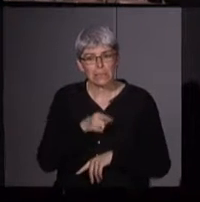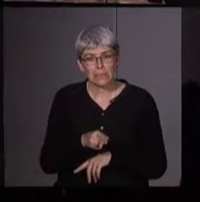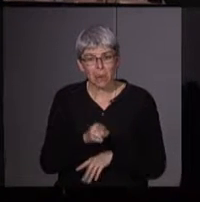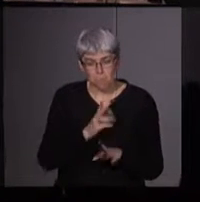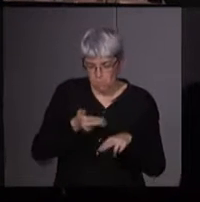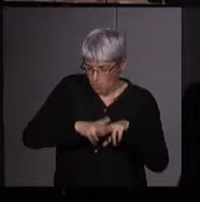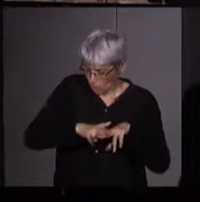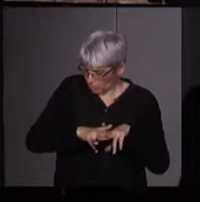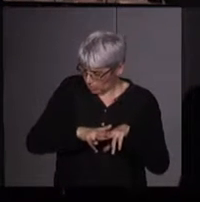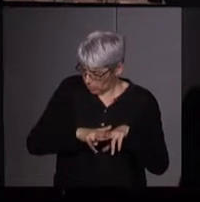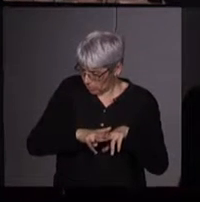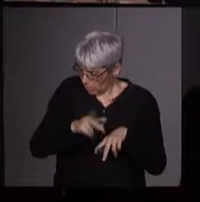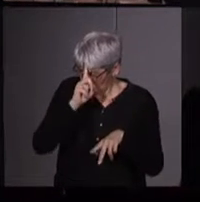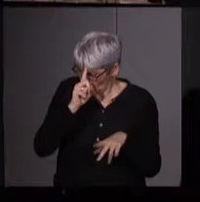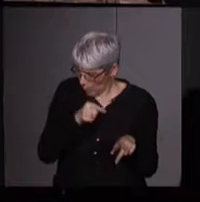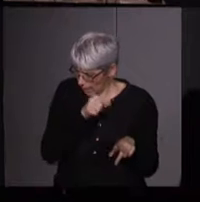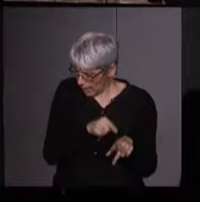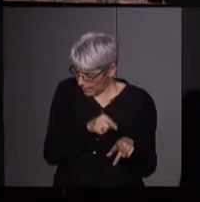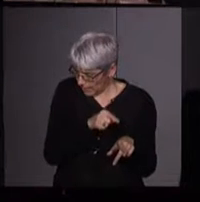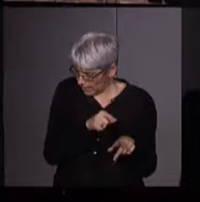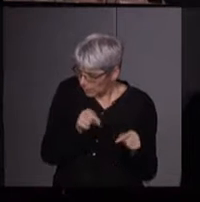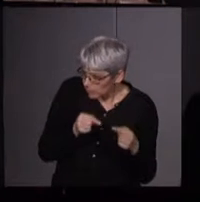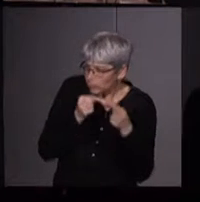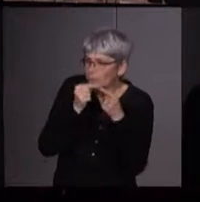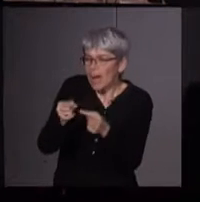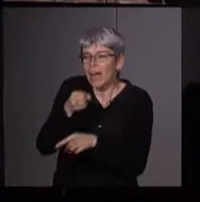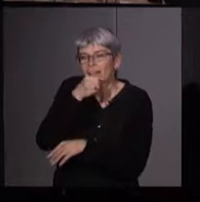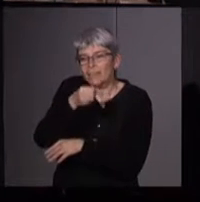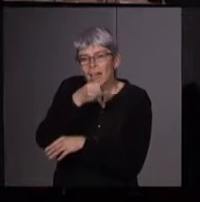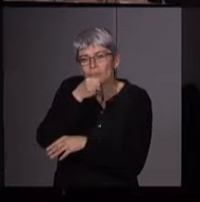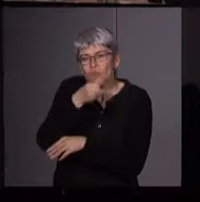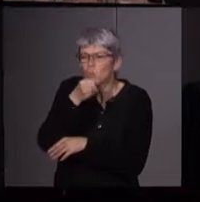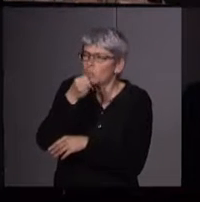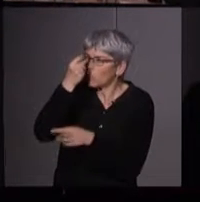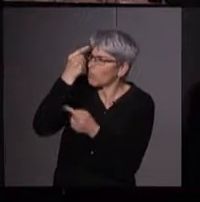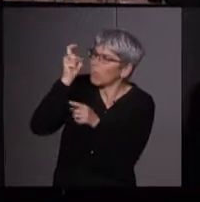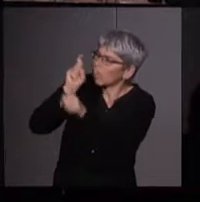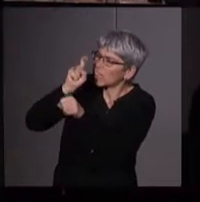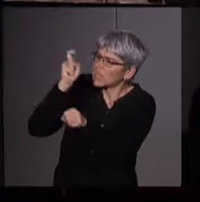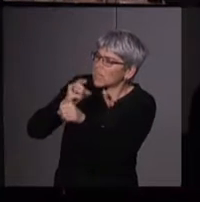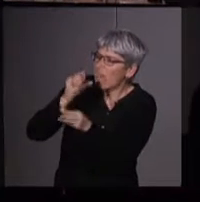décédée lorsqu'elle allait vers une interview pour dénoncer les abus